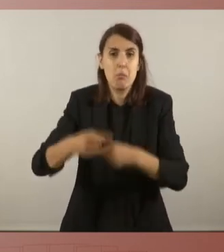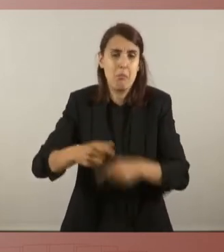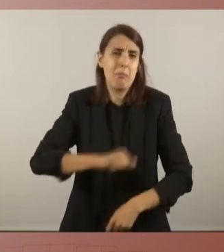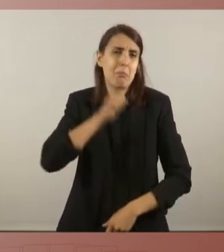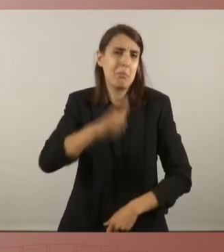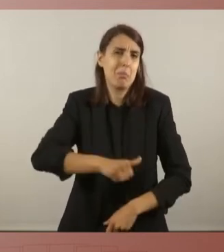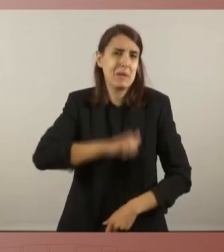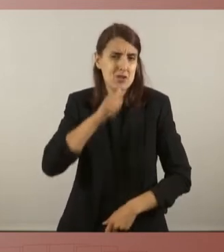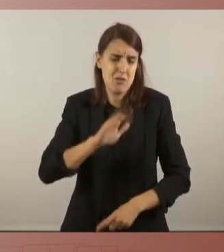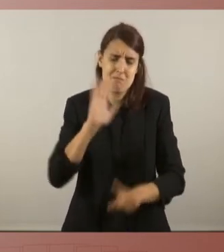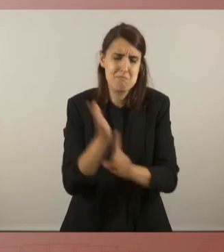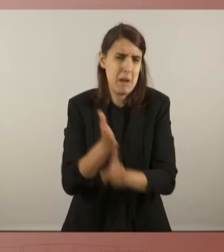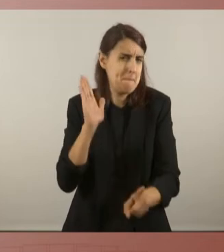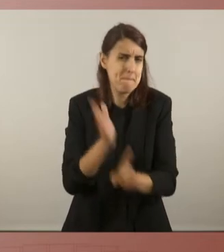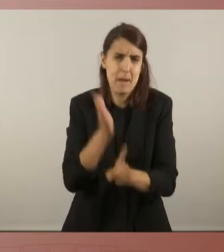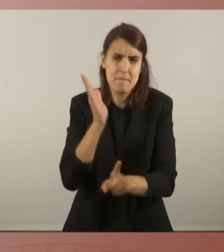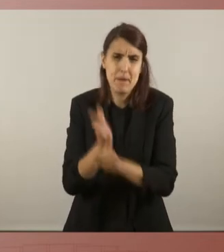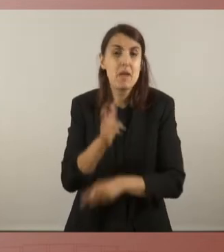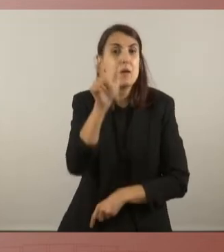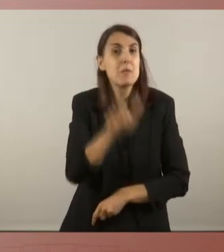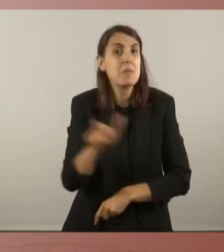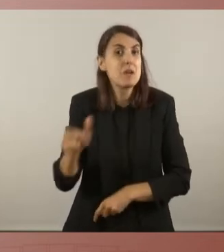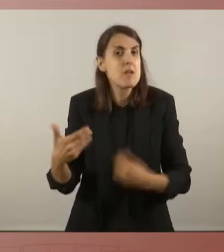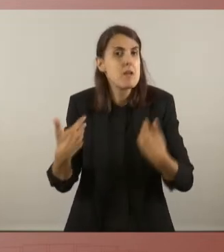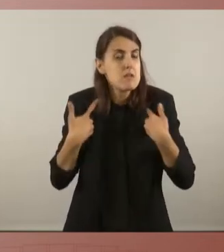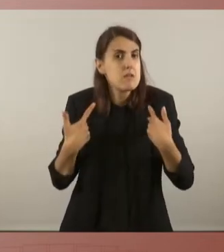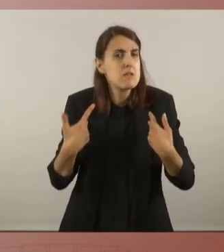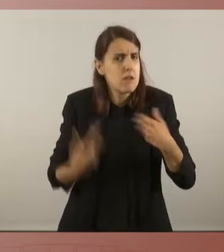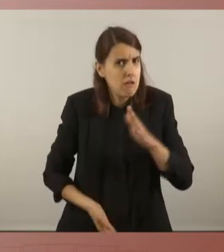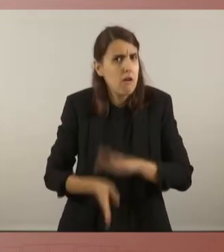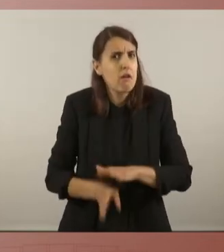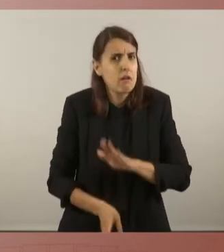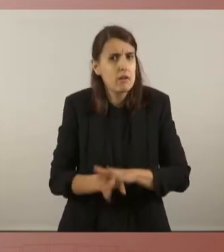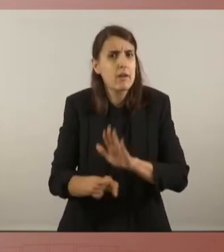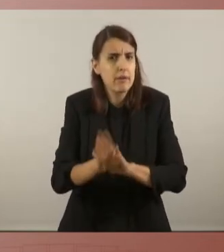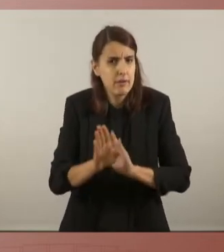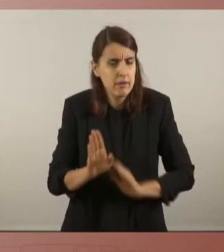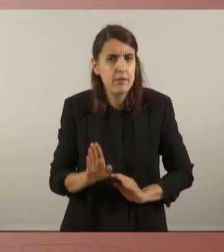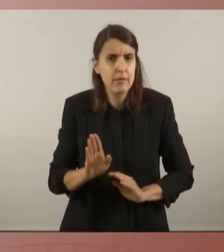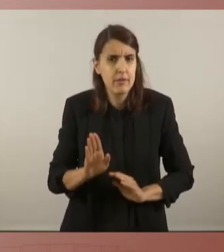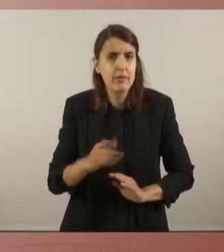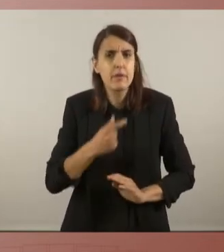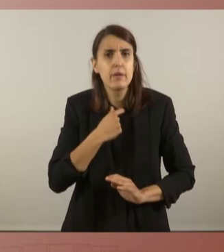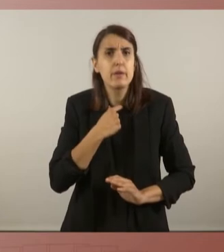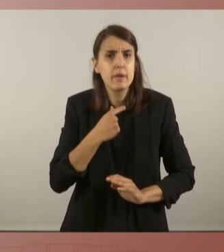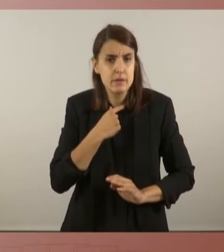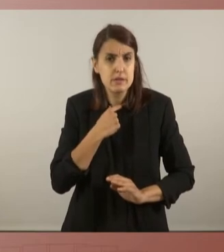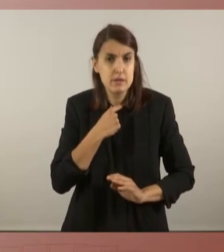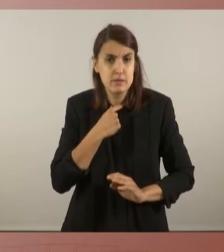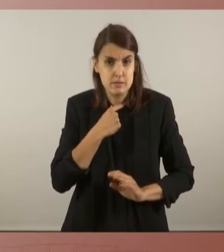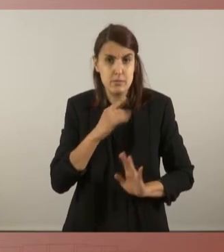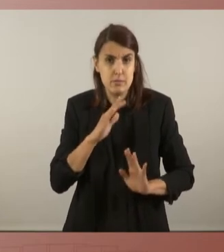Gent que pateix avui encara els efectes d'aquesta crisi que la pandèmia ha aguditzat.